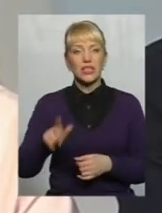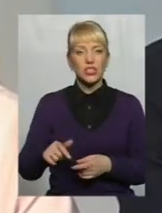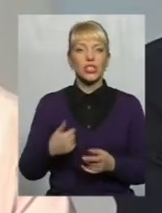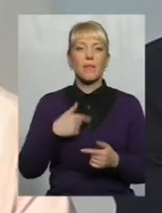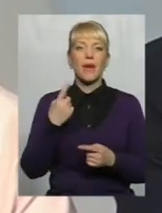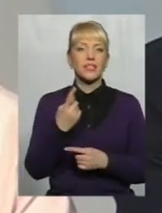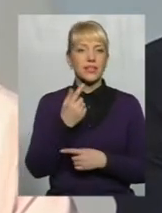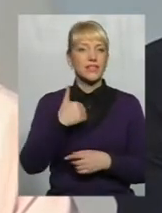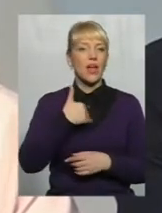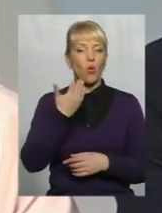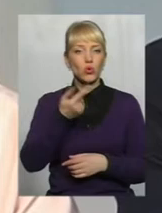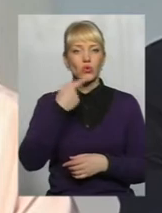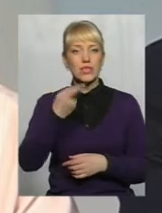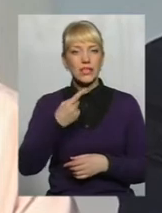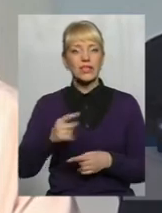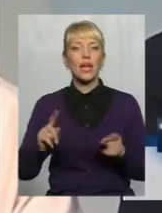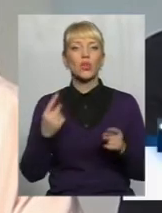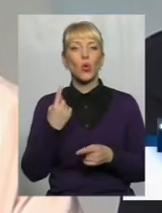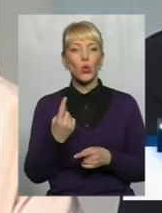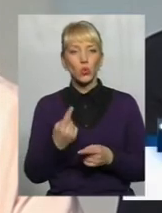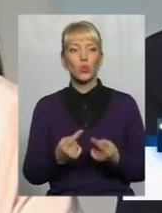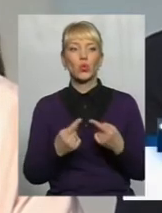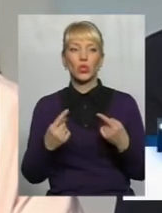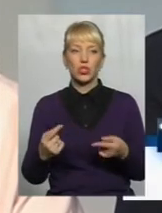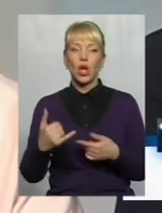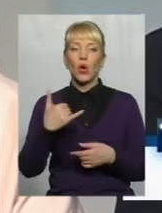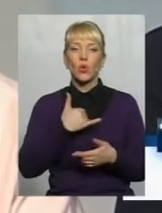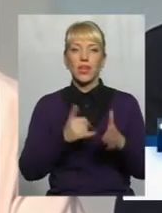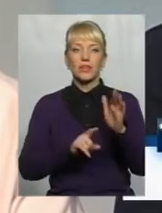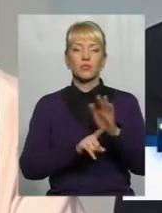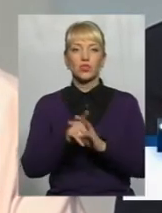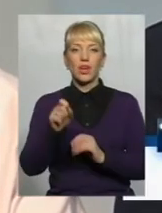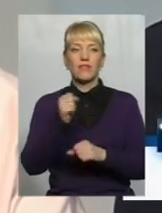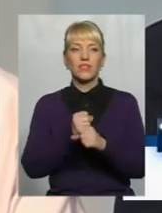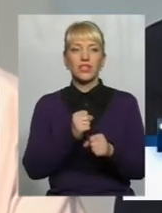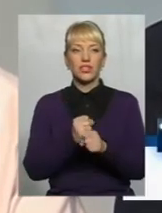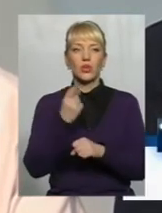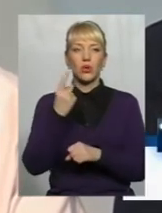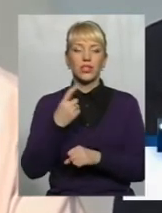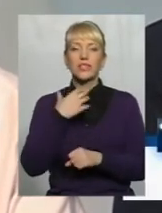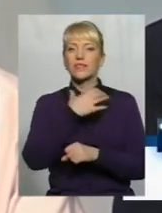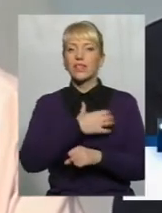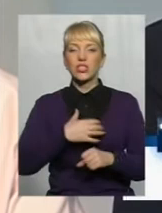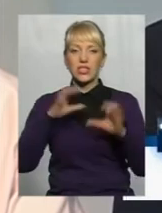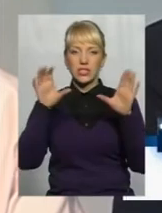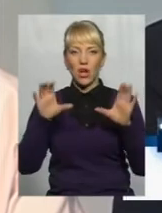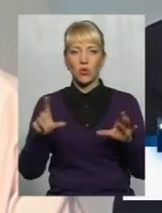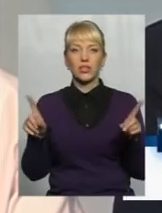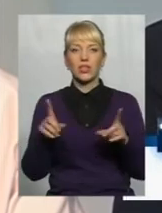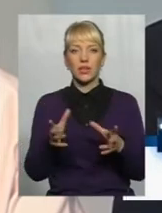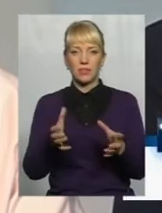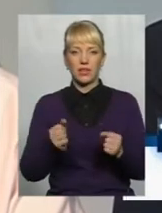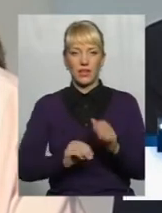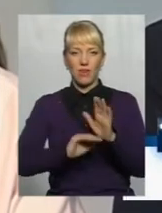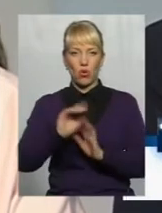одну річ Нас почав діяти один із важливих законів, які прийняли Верховна Града в